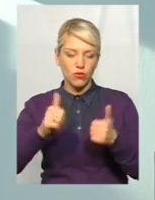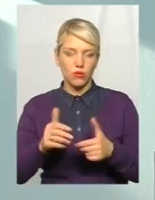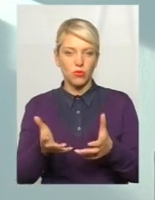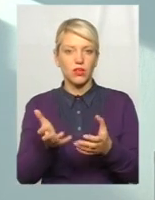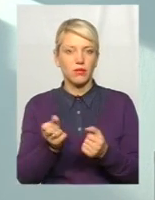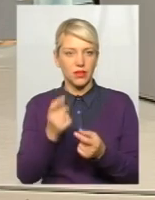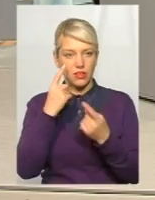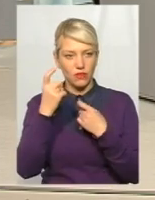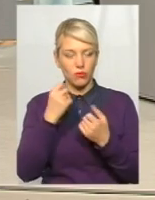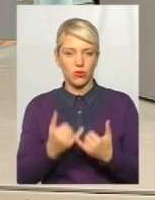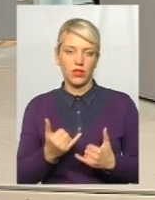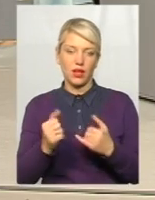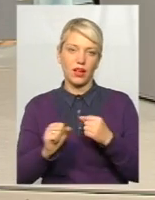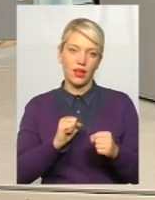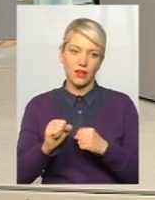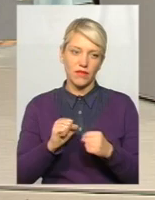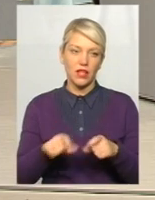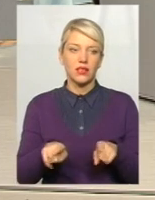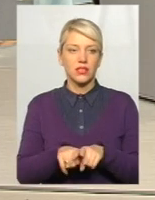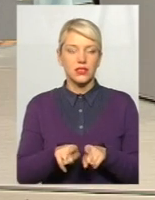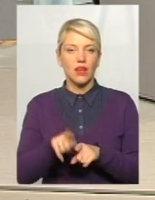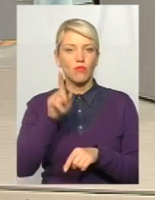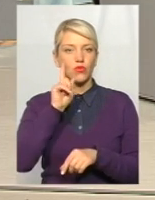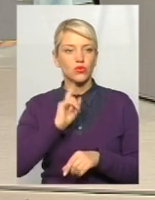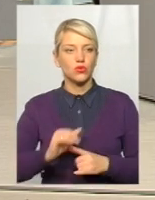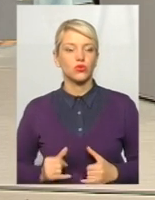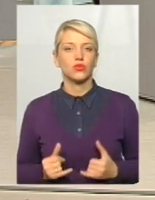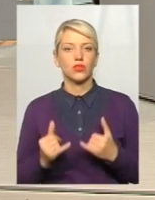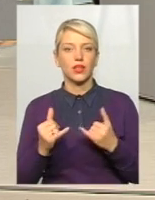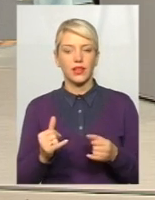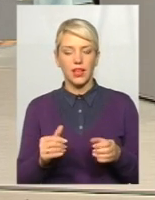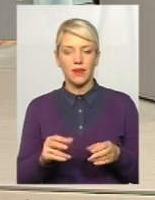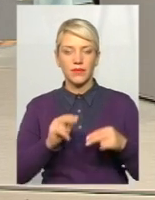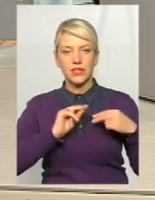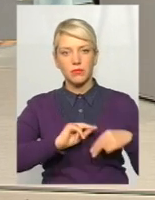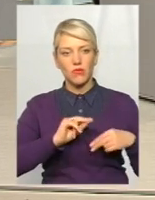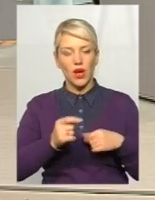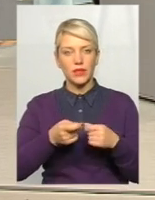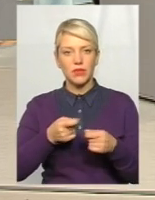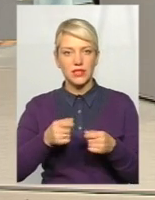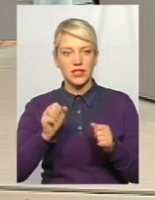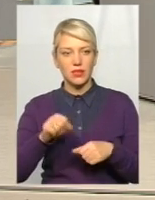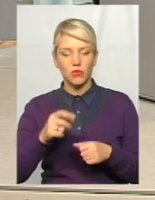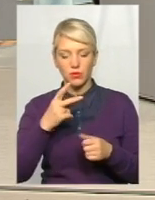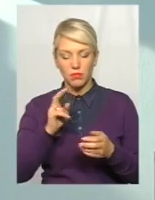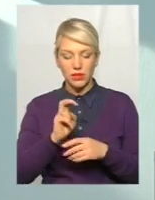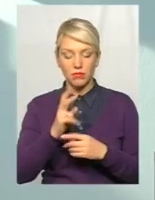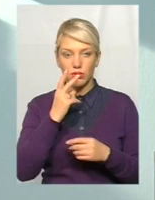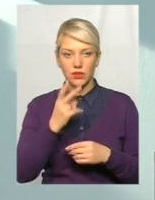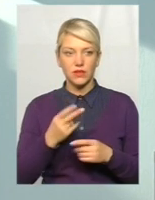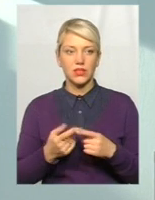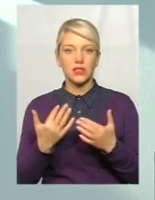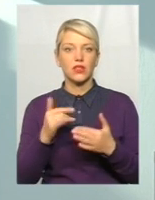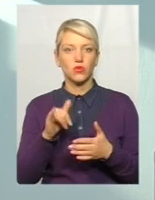інформацію для керівника. Так само зручно буде для співробітників адміністрації, вони можуть у противовжені подивитися, скільки в